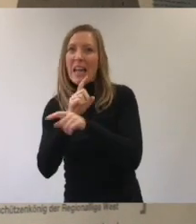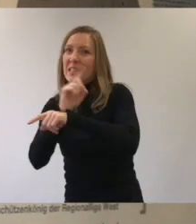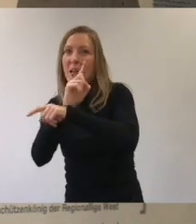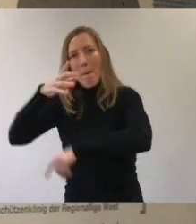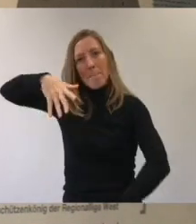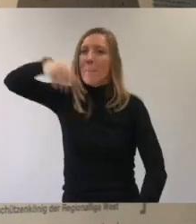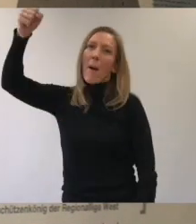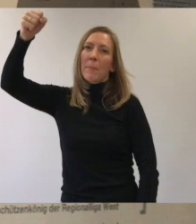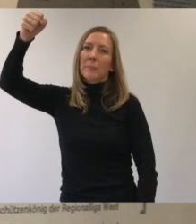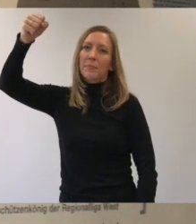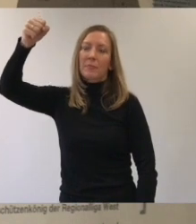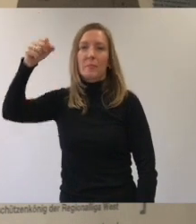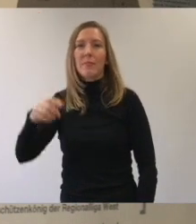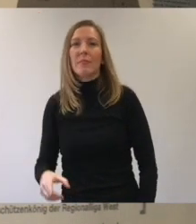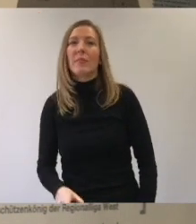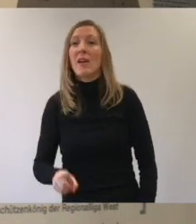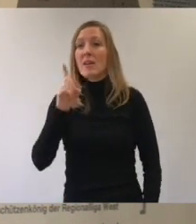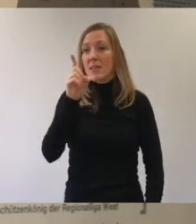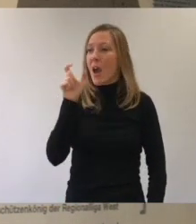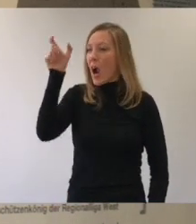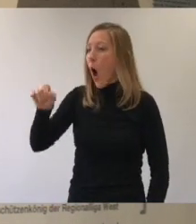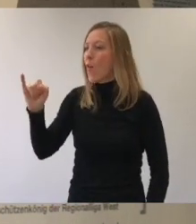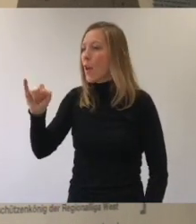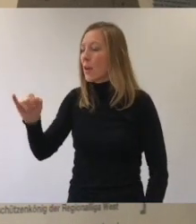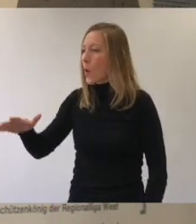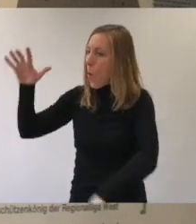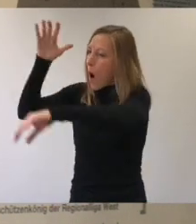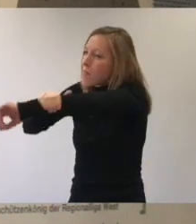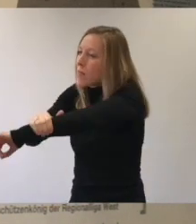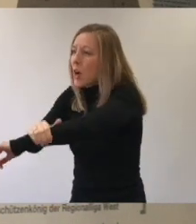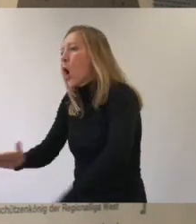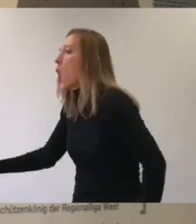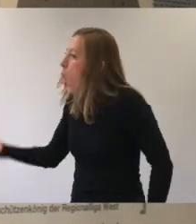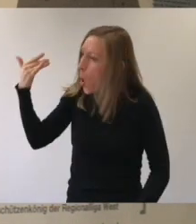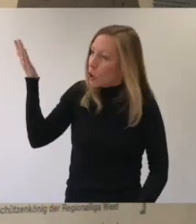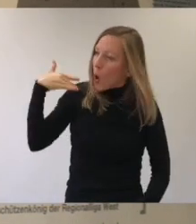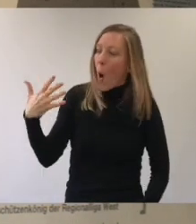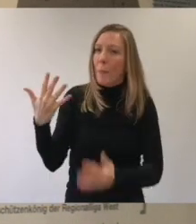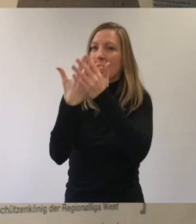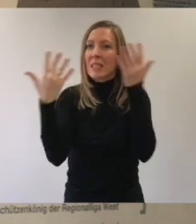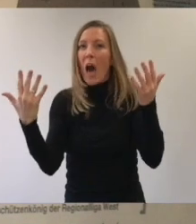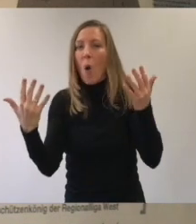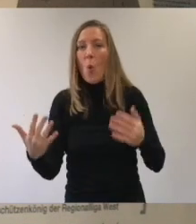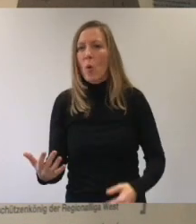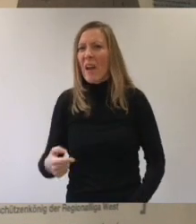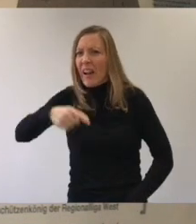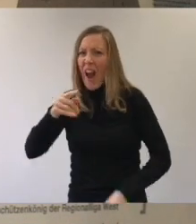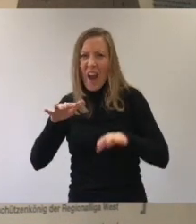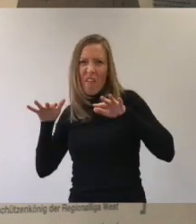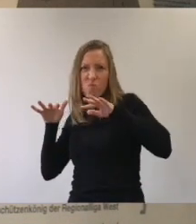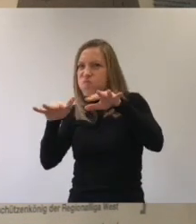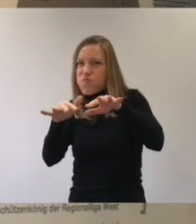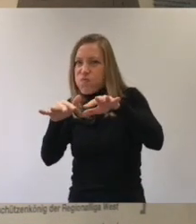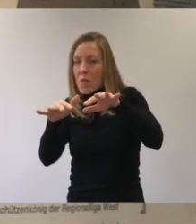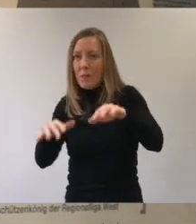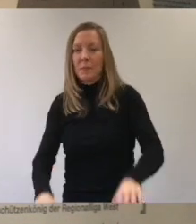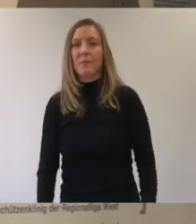letzter Sekunde gewonnen. Dirk packt Ingo am Arm und ruft. Los komm. Wir müssen an den Zaun. Sonst ist da